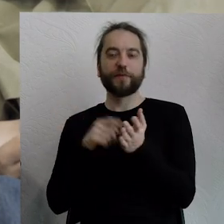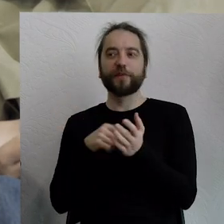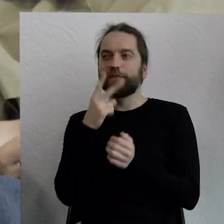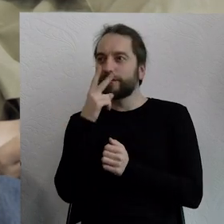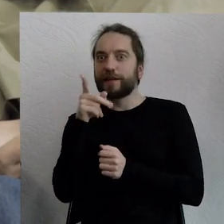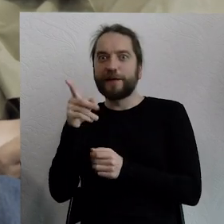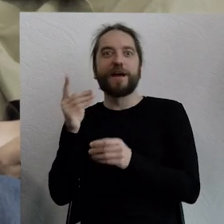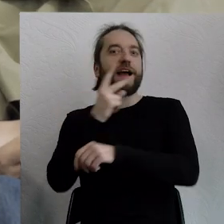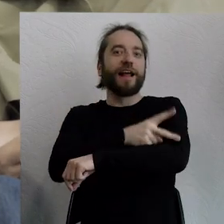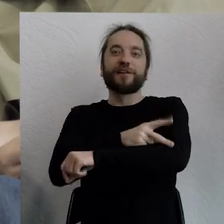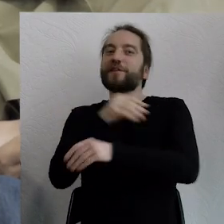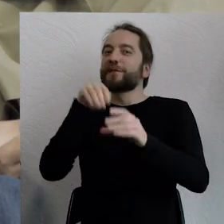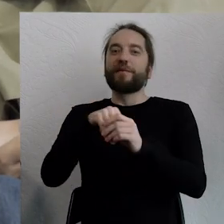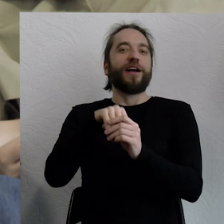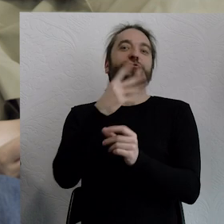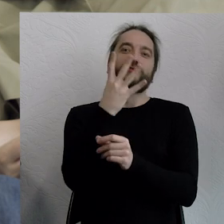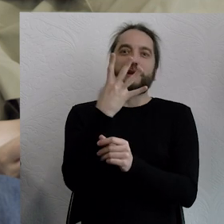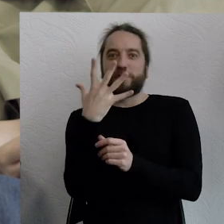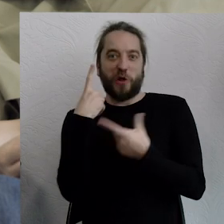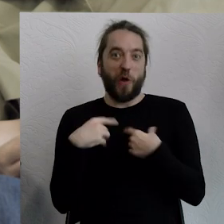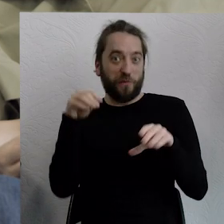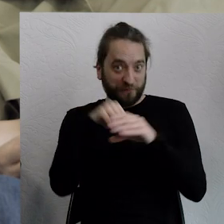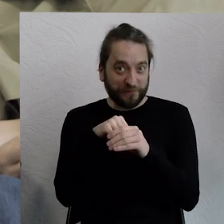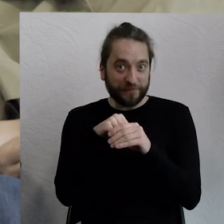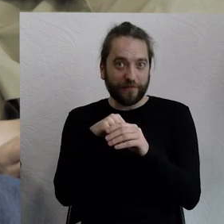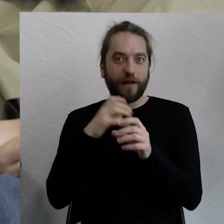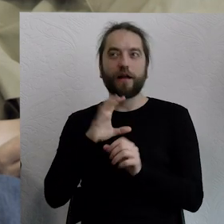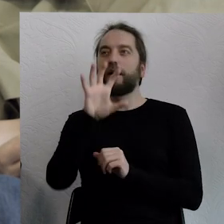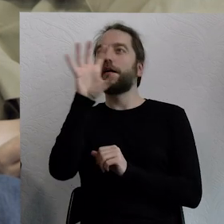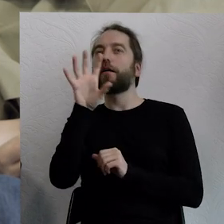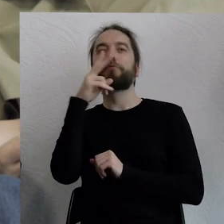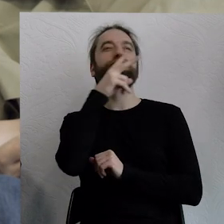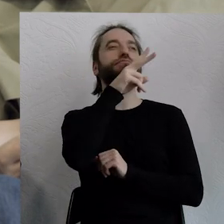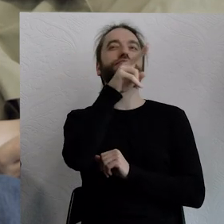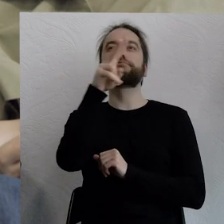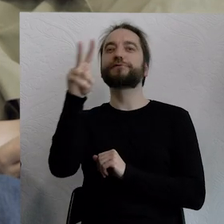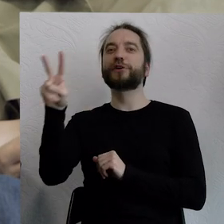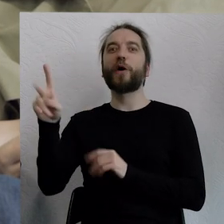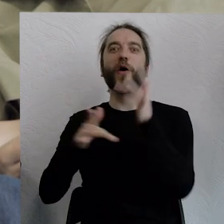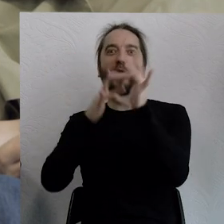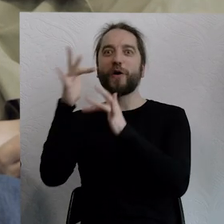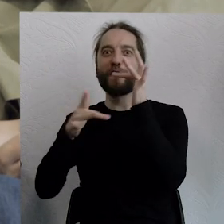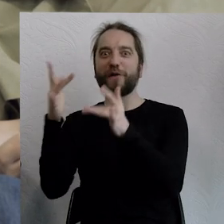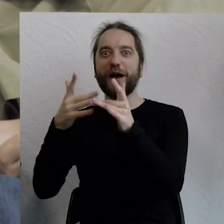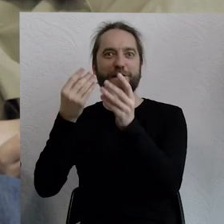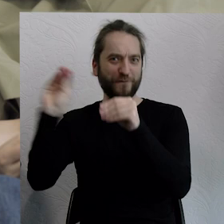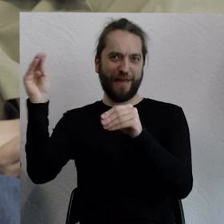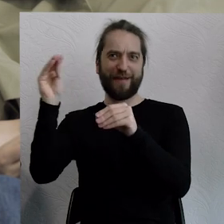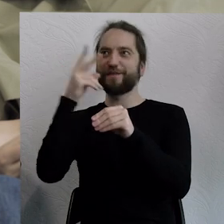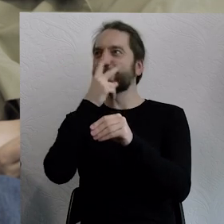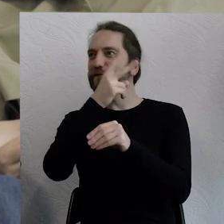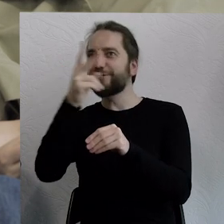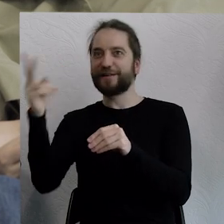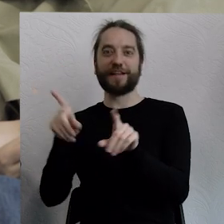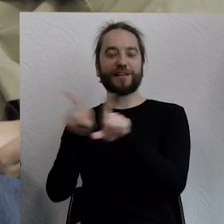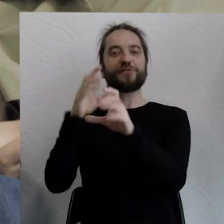przynajmniej cztery osoby w każdej, czasami pięć. Natomiast jak się rozglądam, widzę znacznie więcej rowerów niż samochodów. I widzę też dużo